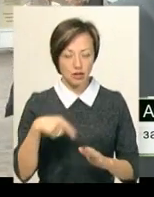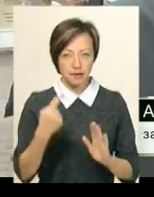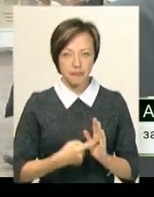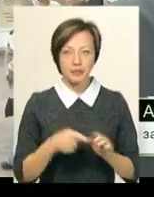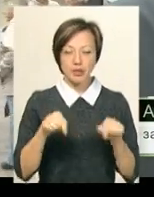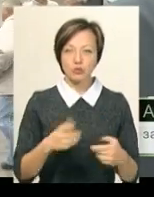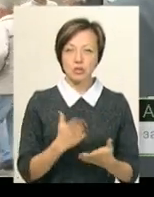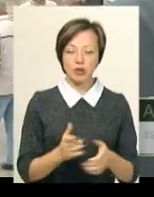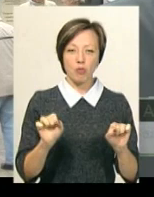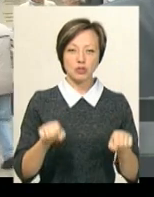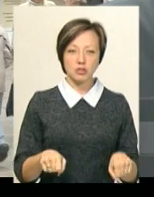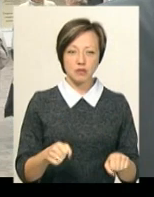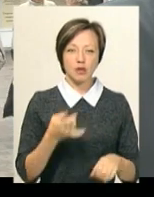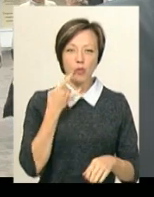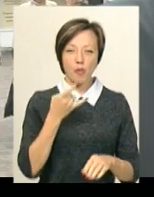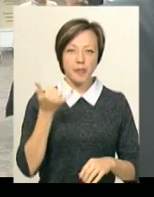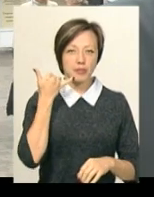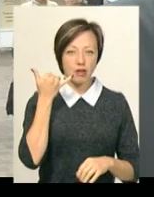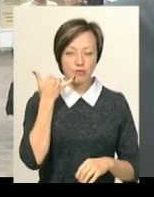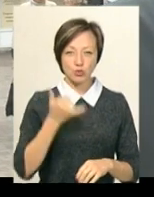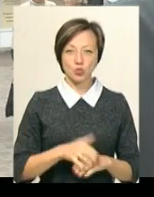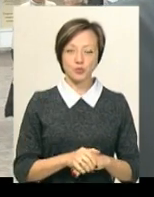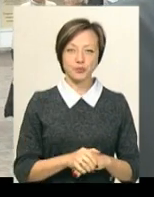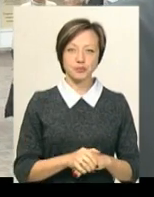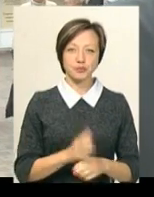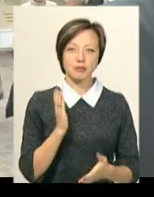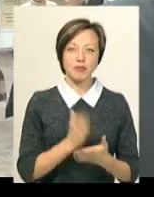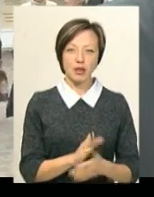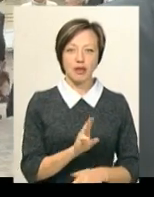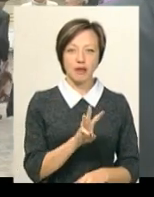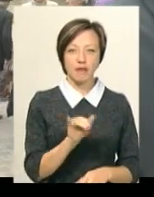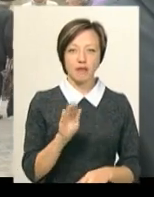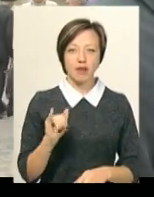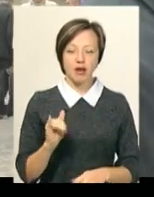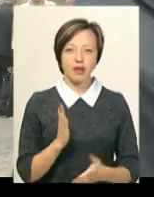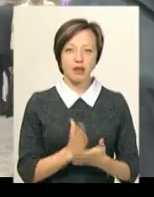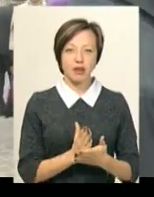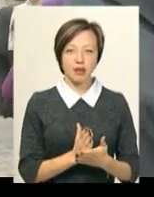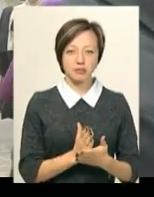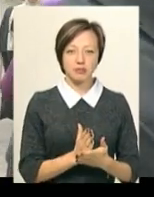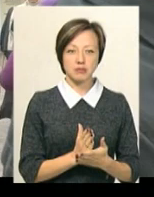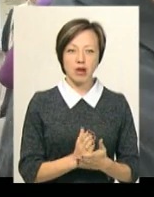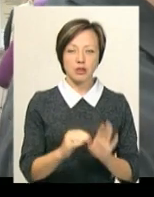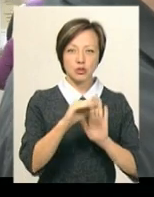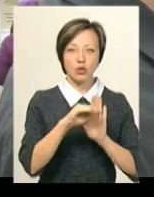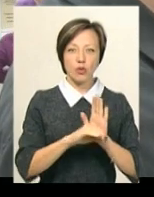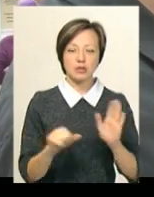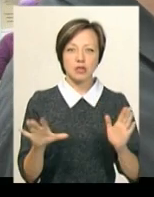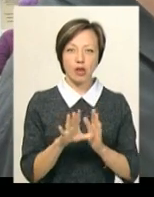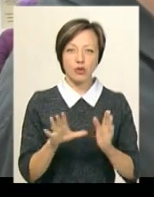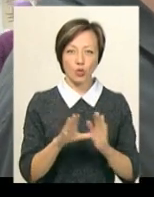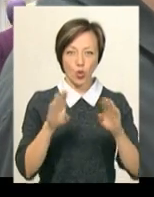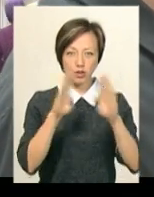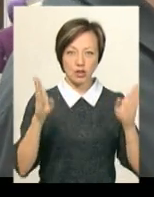зупинки? Тут є можливість підзарядки мобільного телефону, є вайфай, є розклад, електронний розклад,